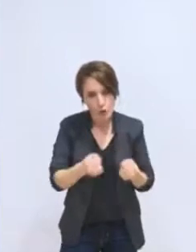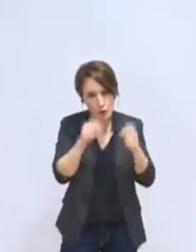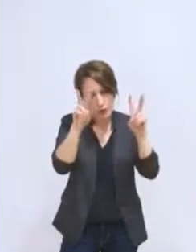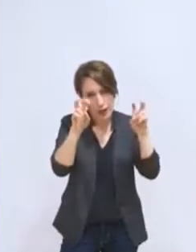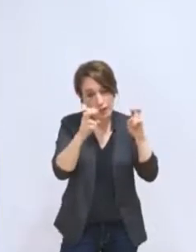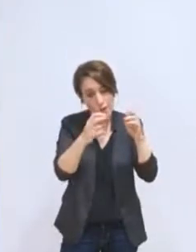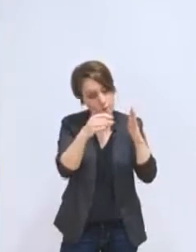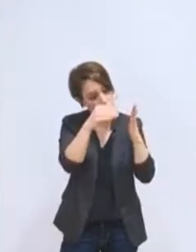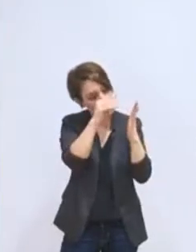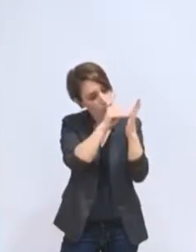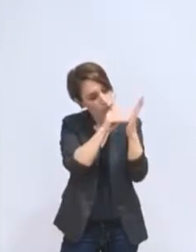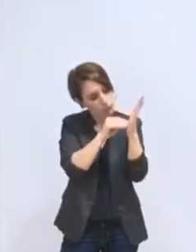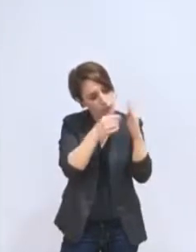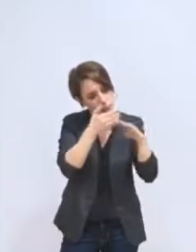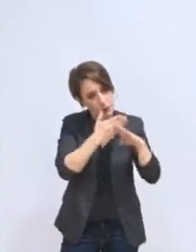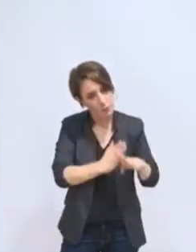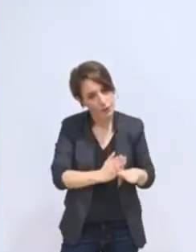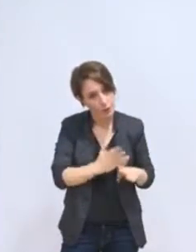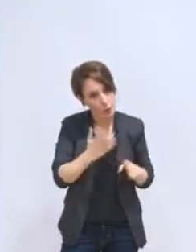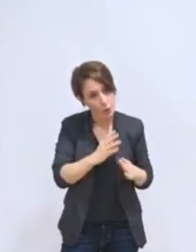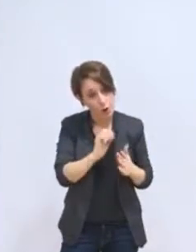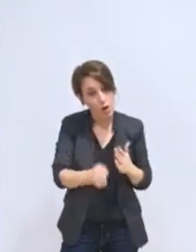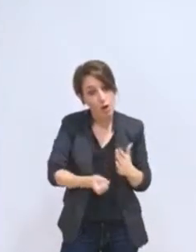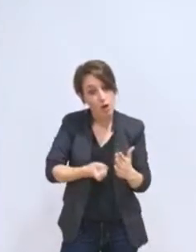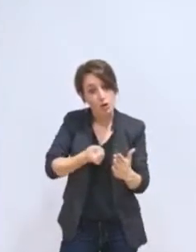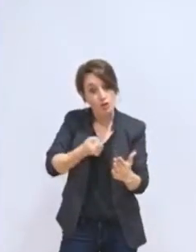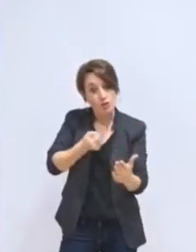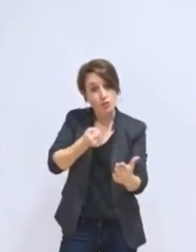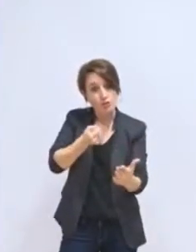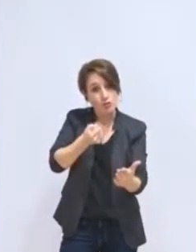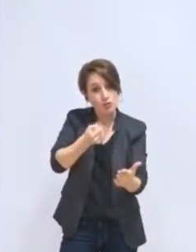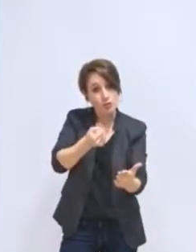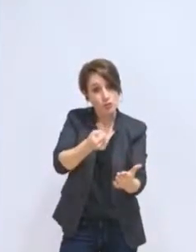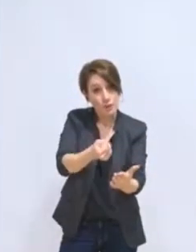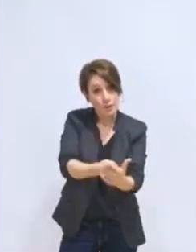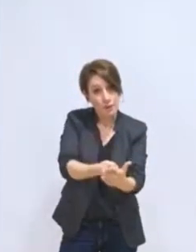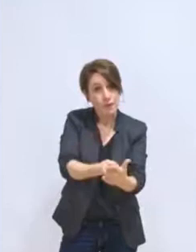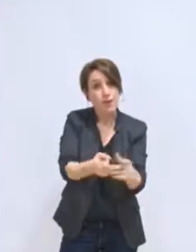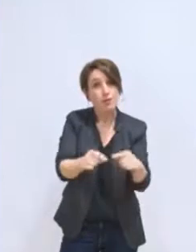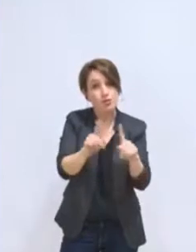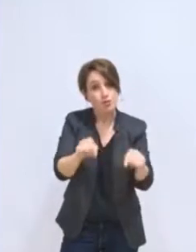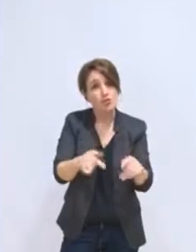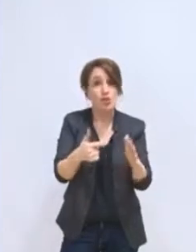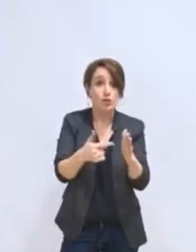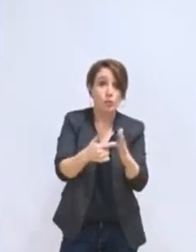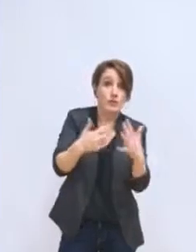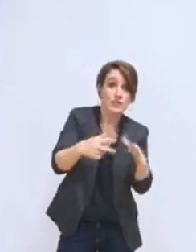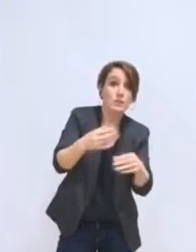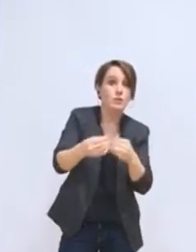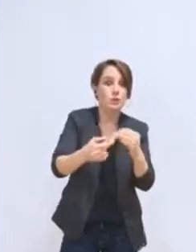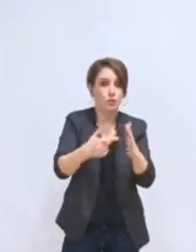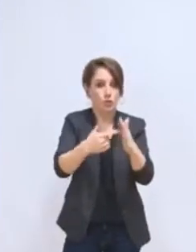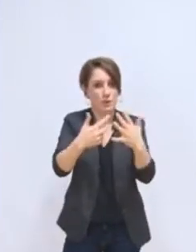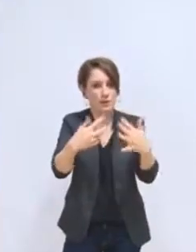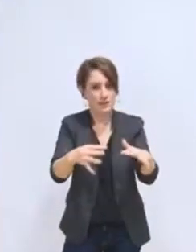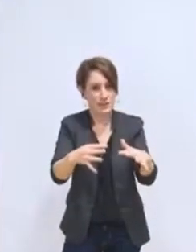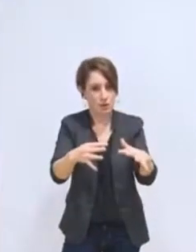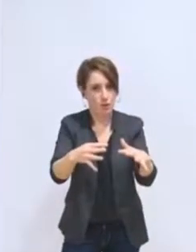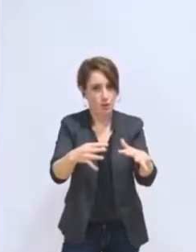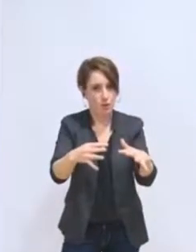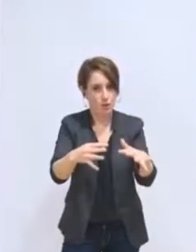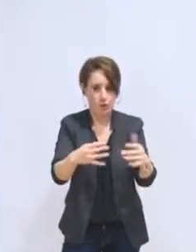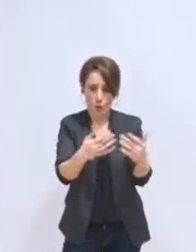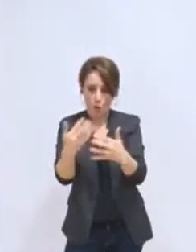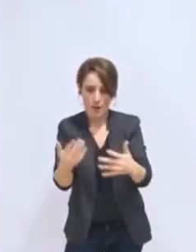de la période allant jusqu'à la fin de ce budget 2018, voire 2019, des dotations de l'État en